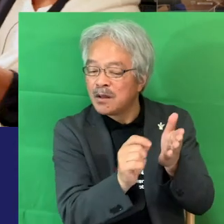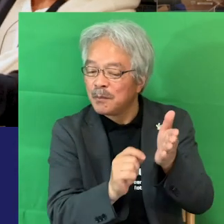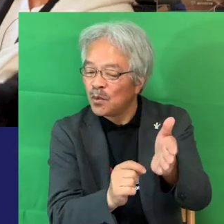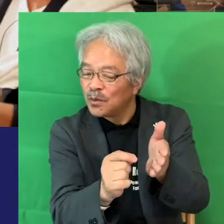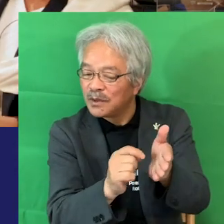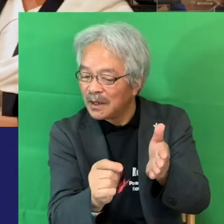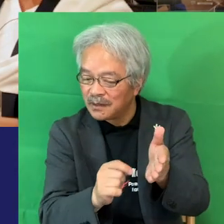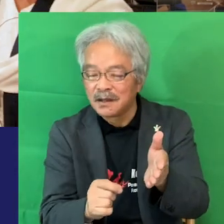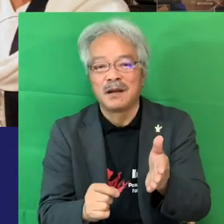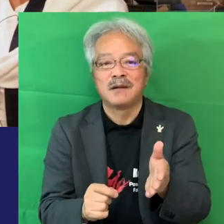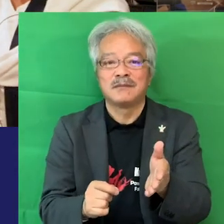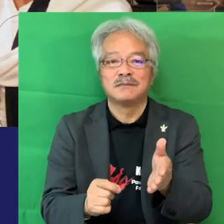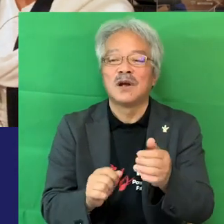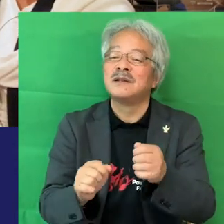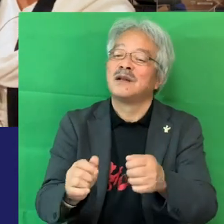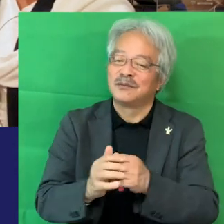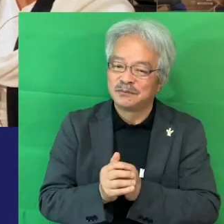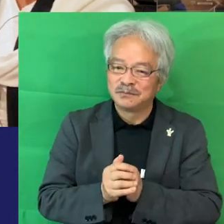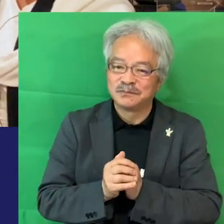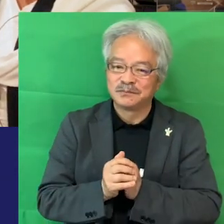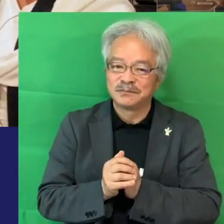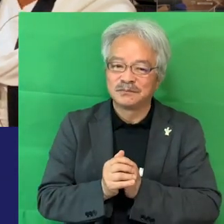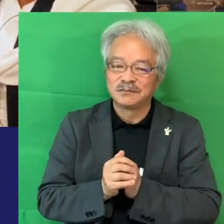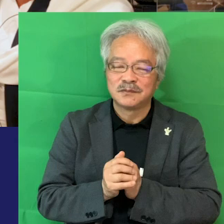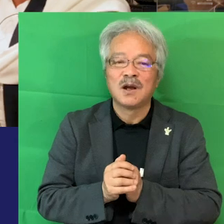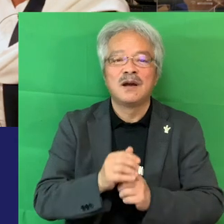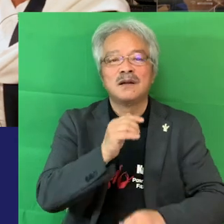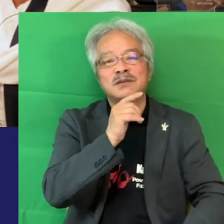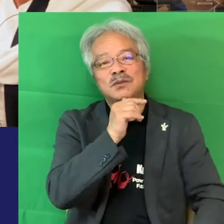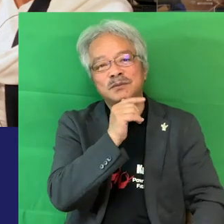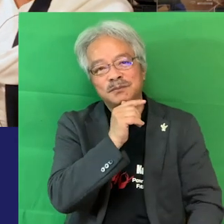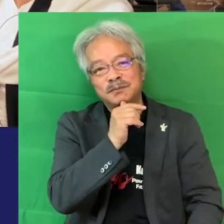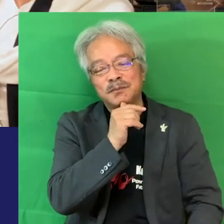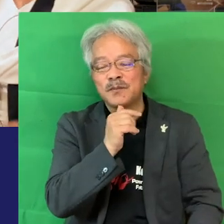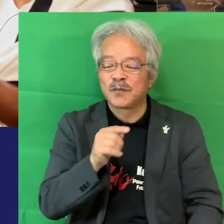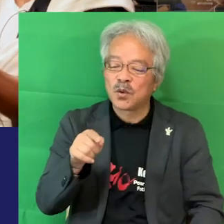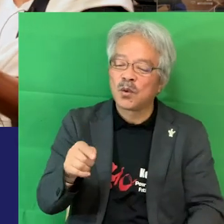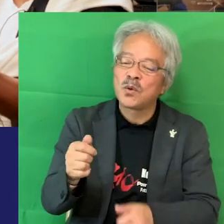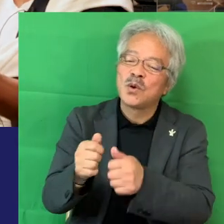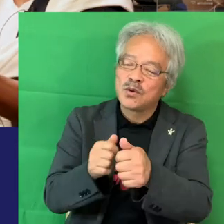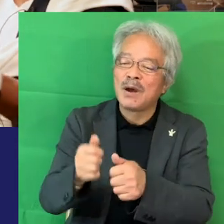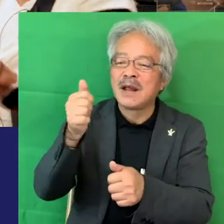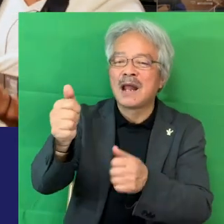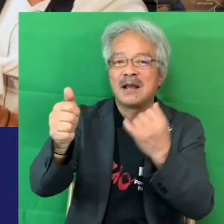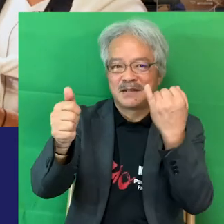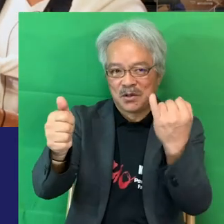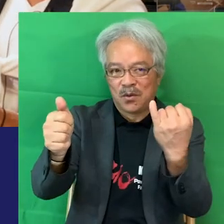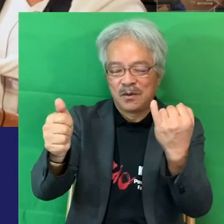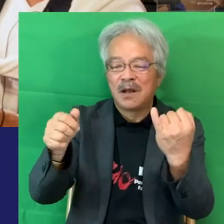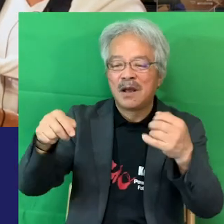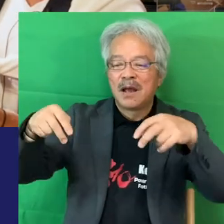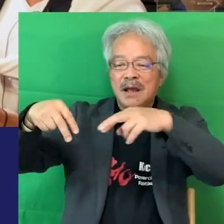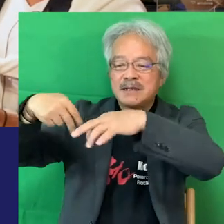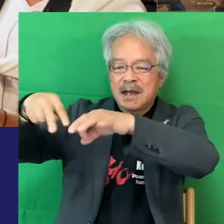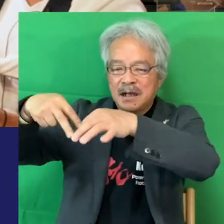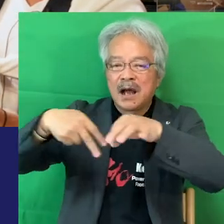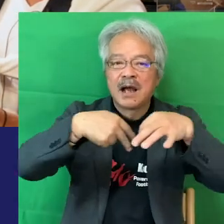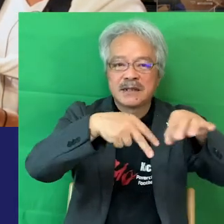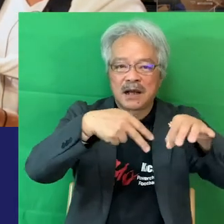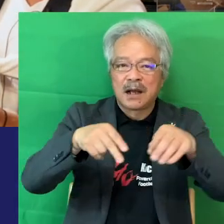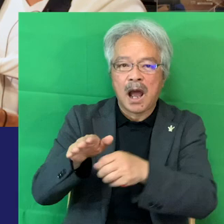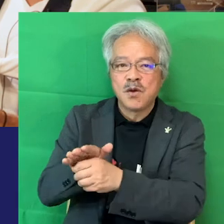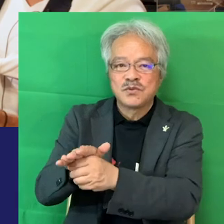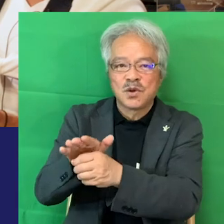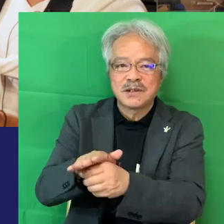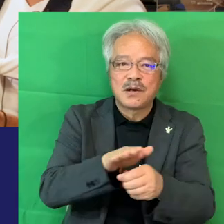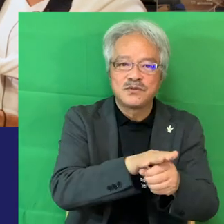ボードで話をしたりとかということでそうなんですよねこの競技は男女もあってサッカーもあってフットサルもあるのでということ